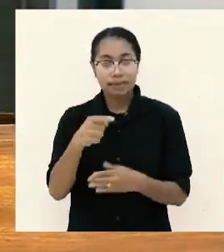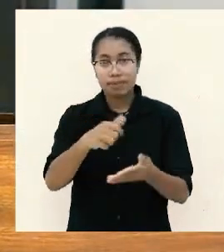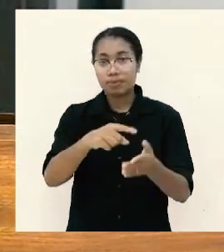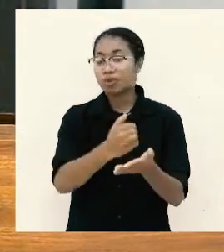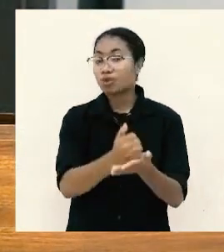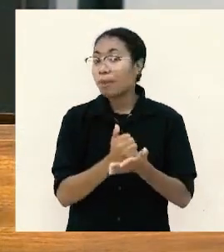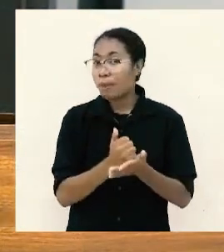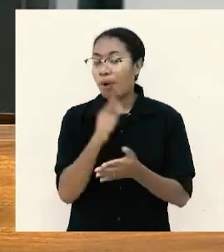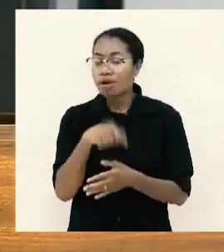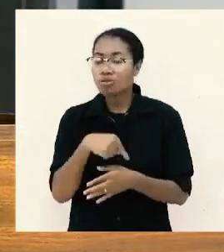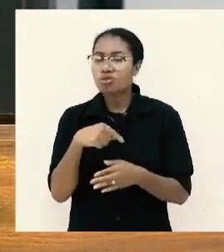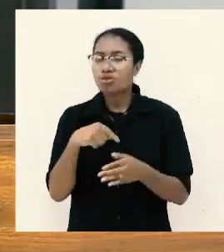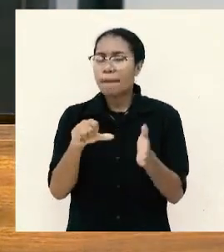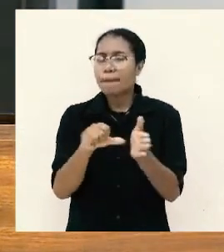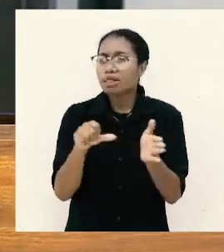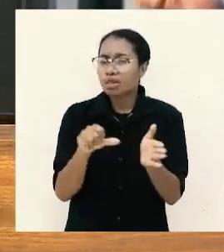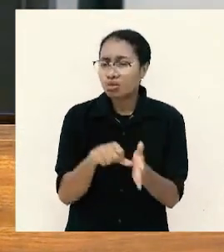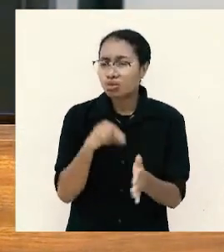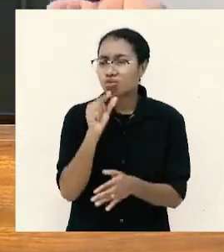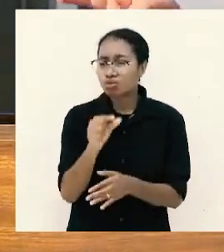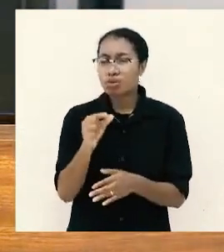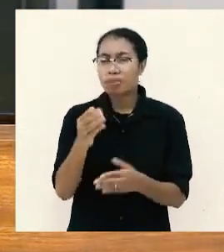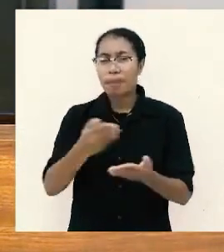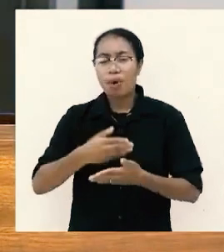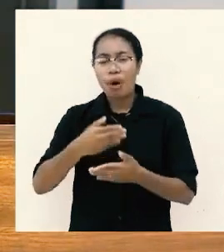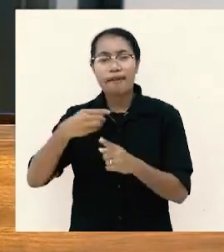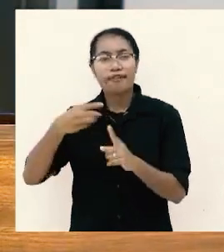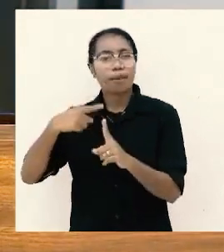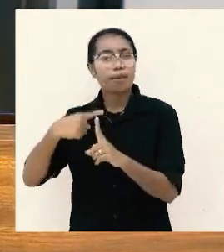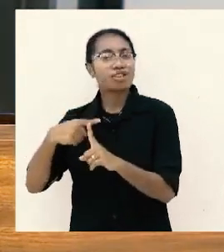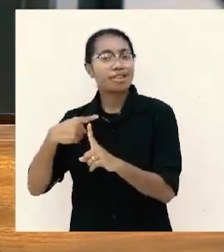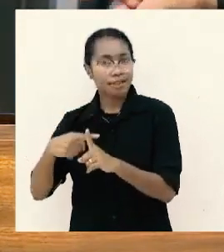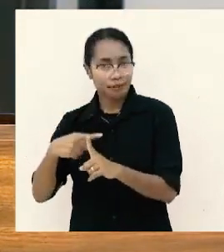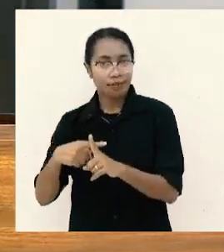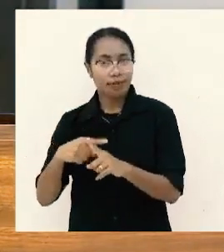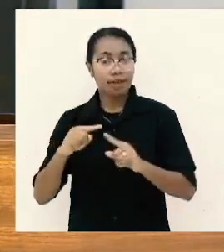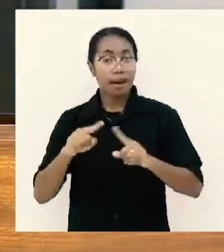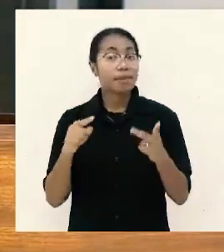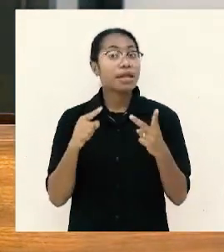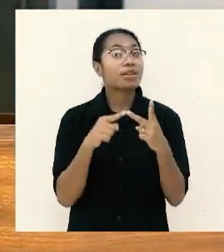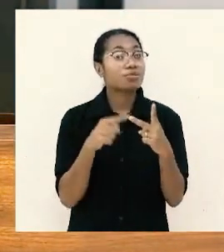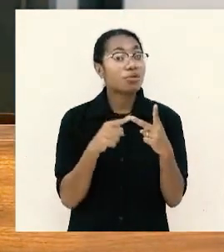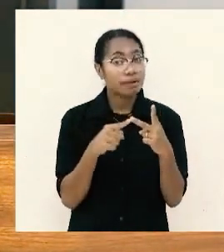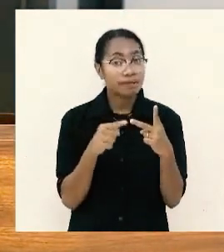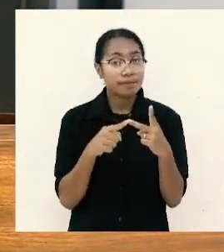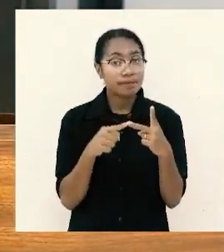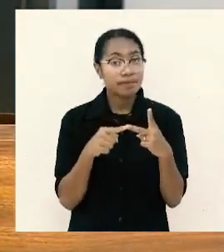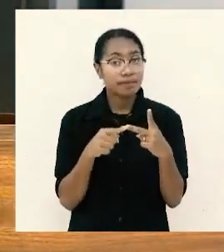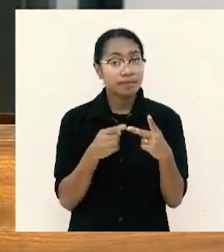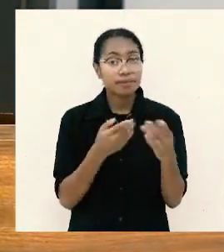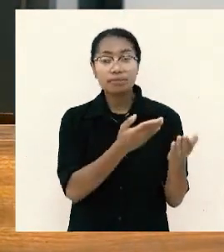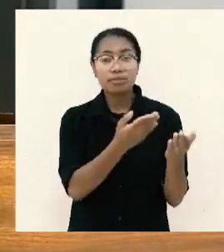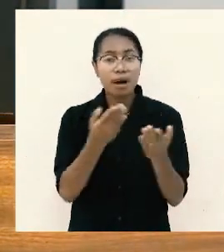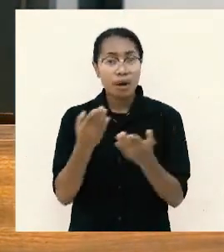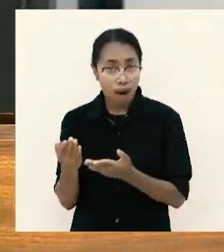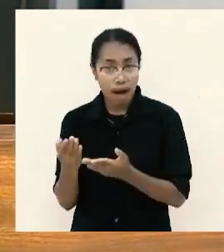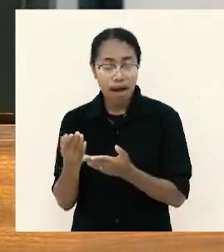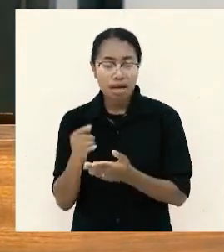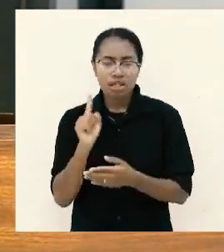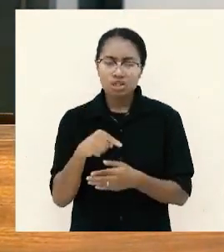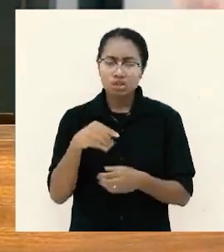menerima bantuan itu. Tapi yang kedua adalah bahwa pemberian itu mendatangkan efek positif